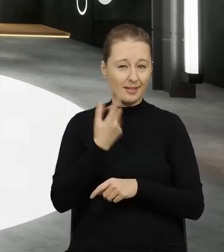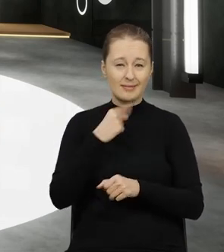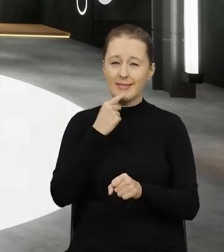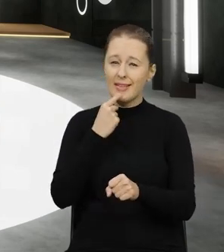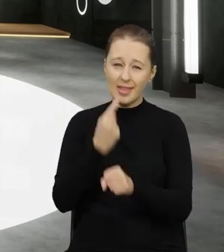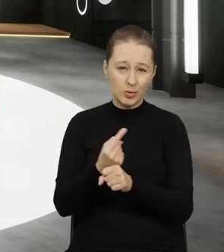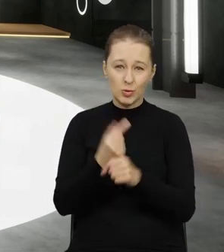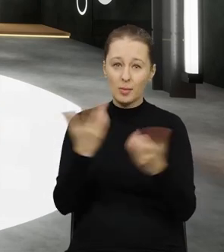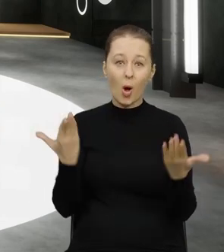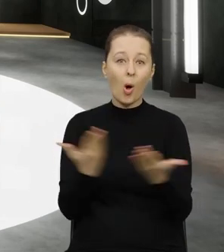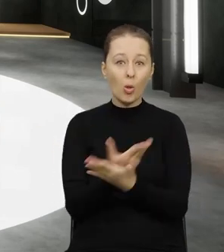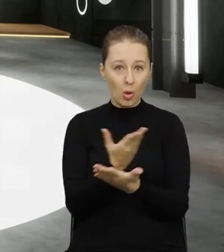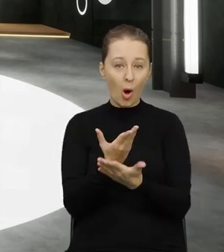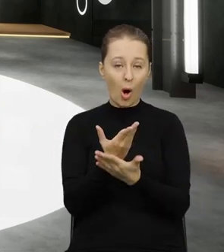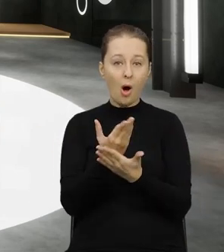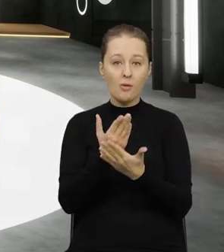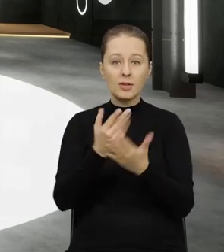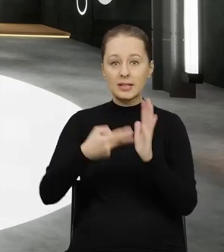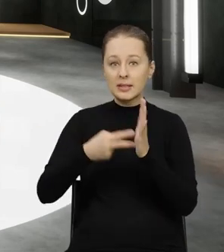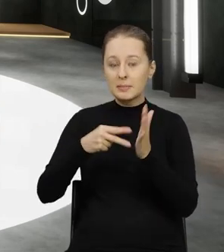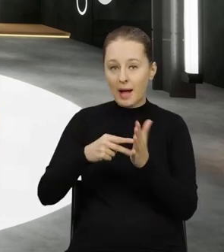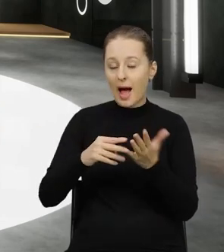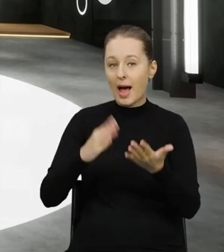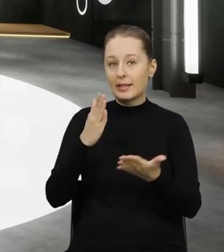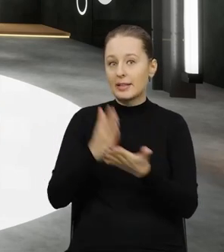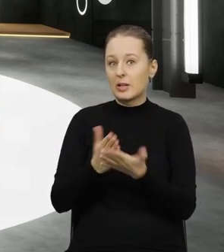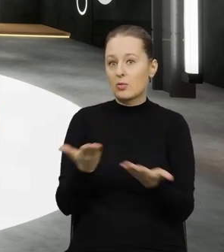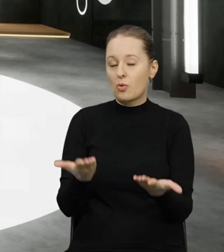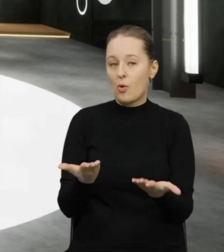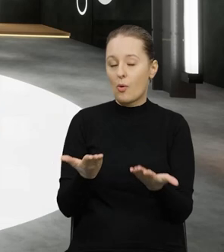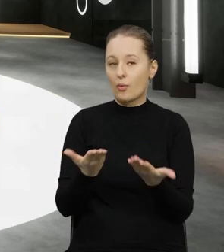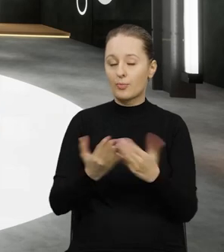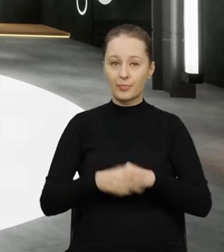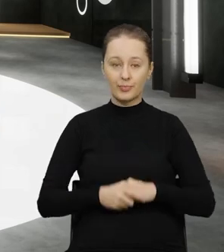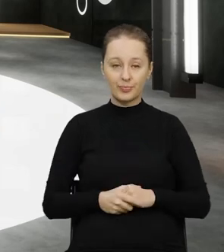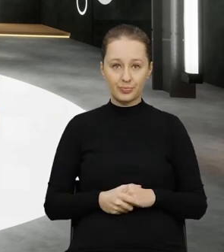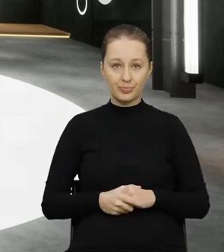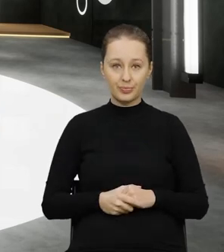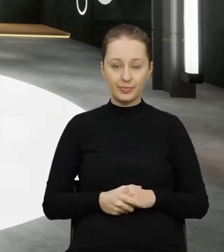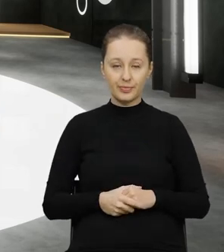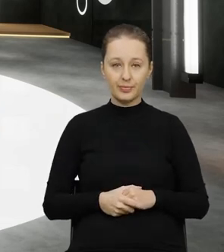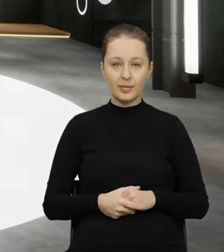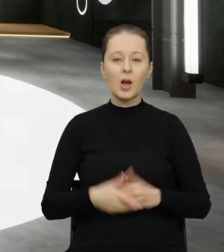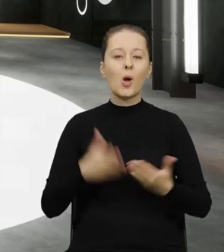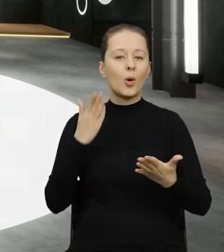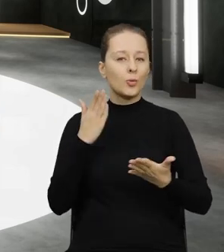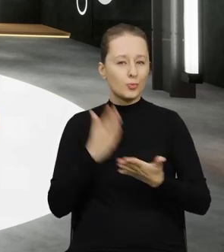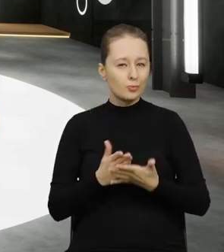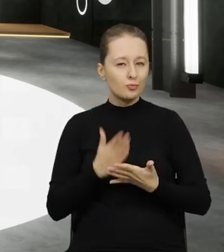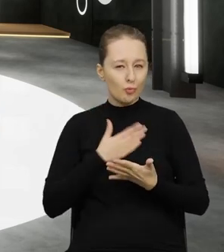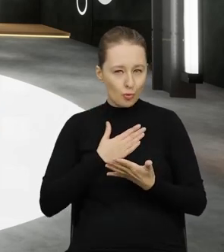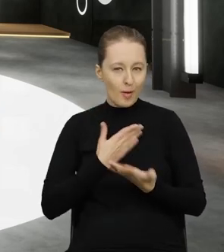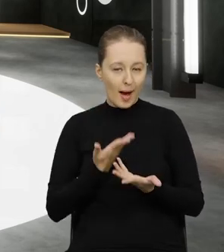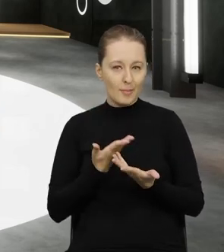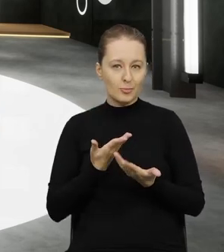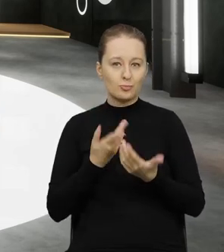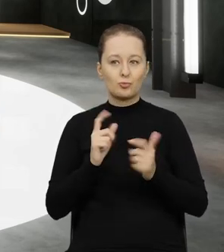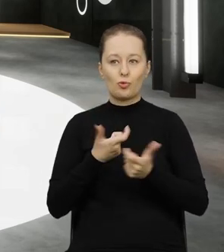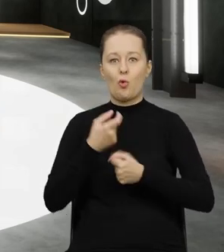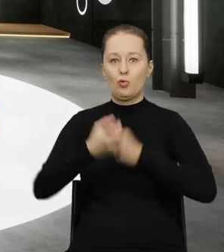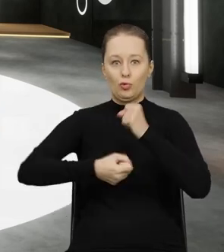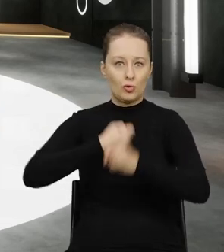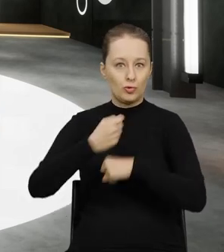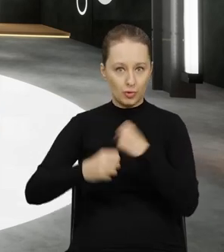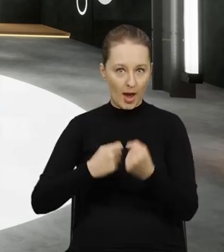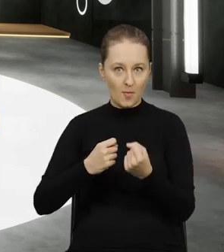decydujemy o jakichś nowych przedsięwzięciach, tylko już mamy do czynienia z instalacją,